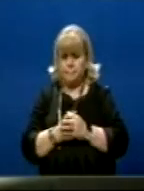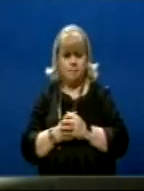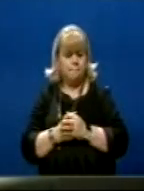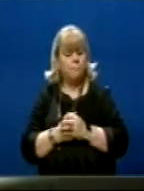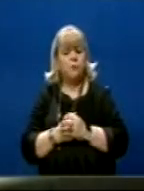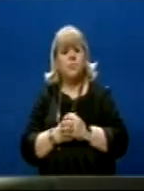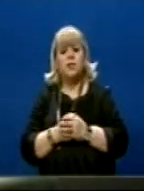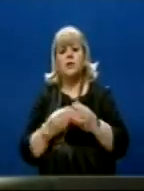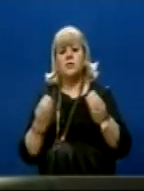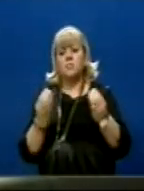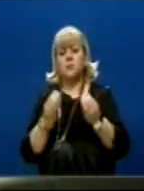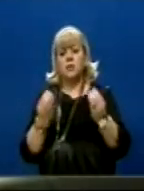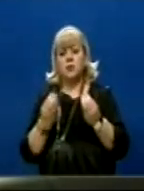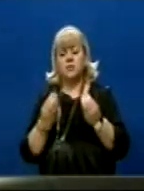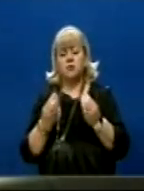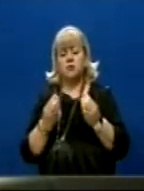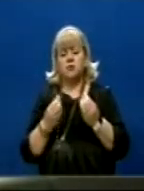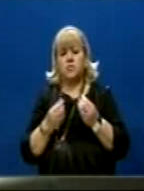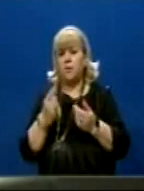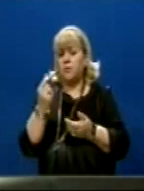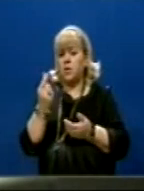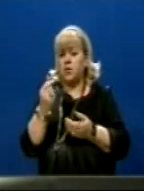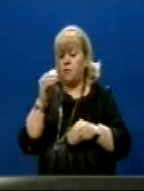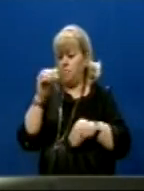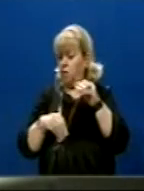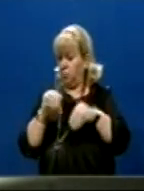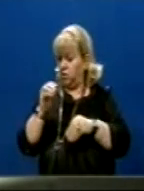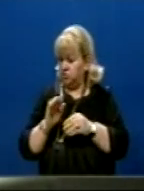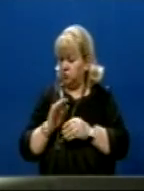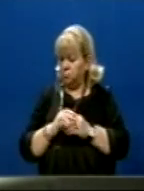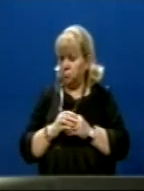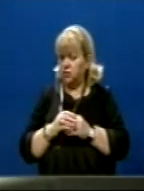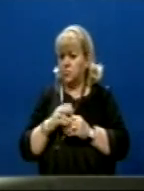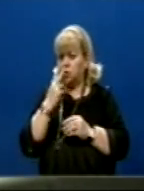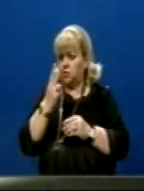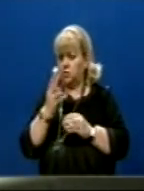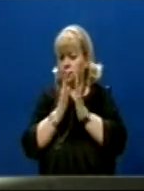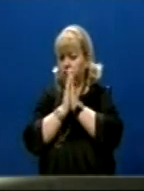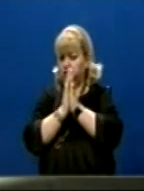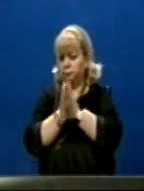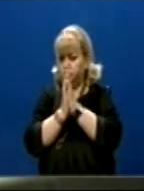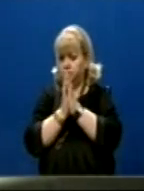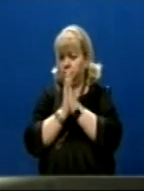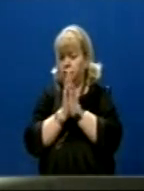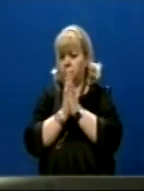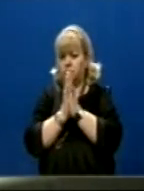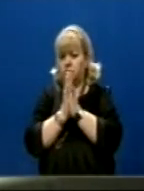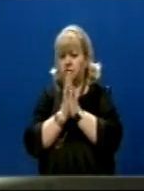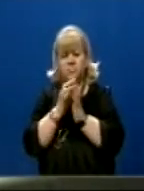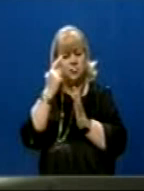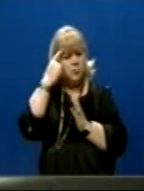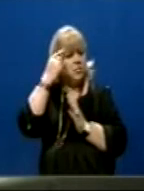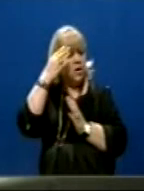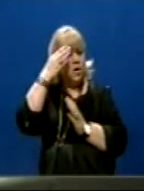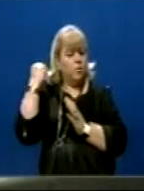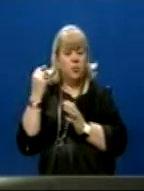Përsa e përket pareve dhe votave Juk shalut që të alargoni pak mendje